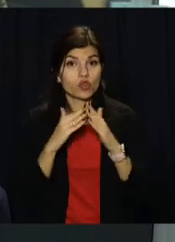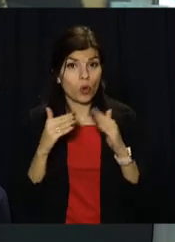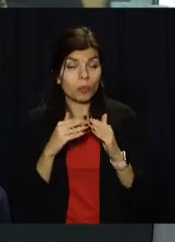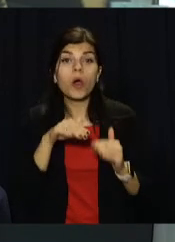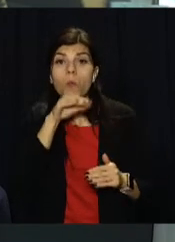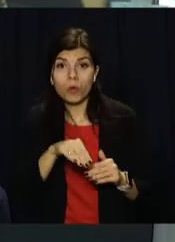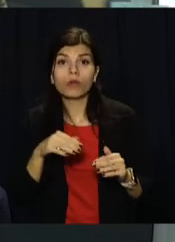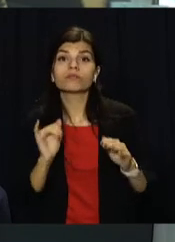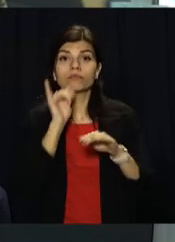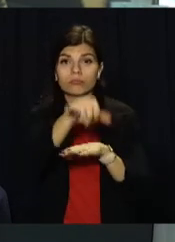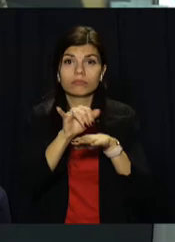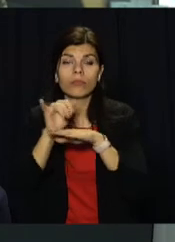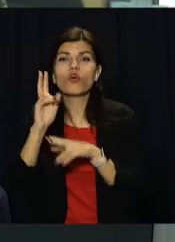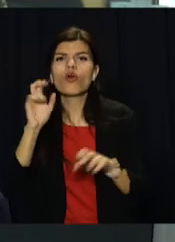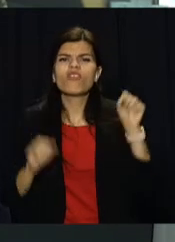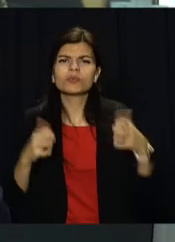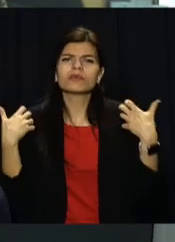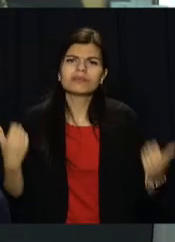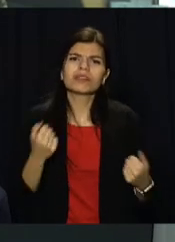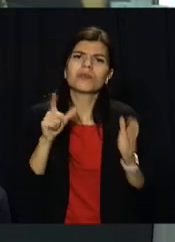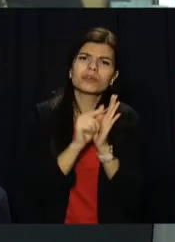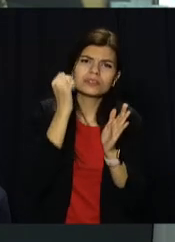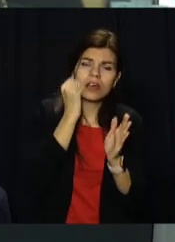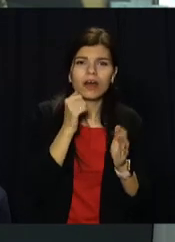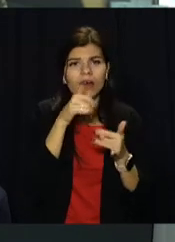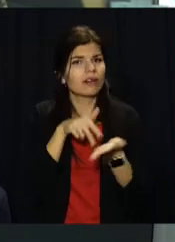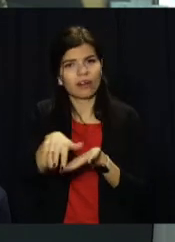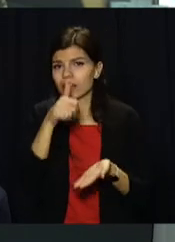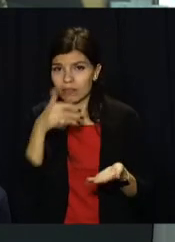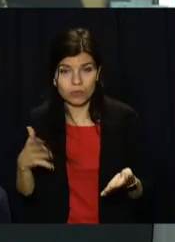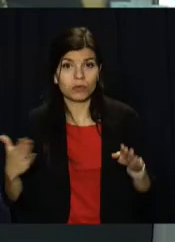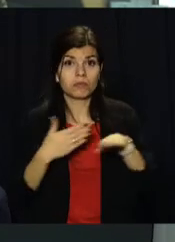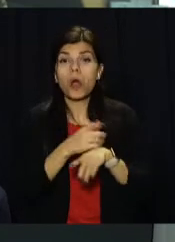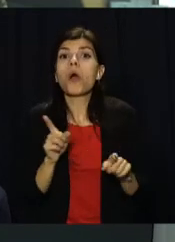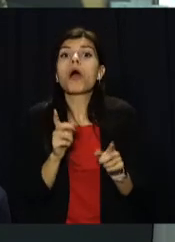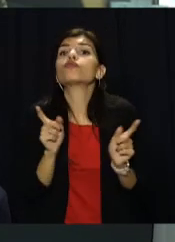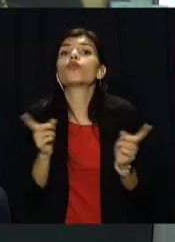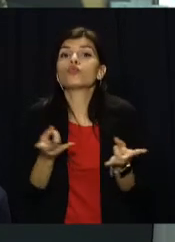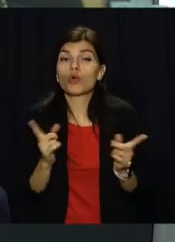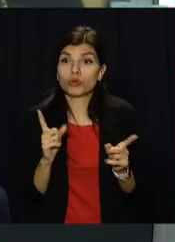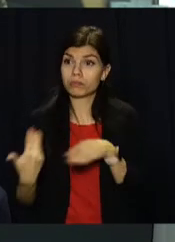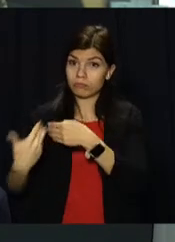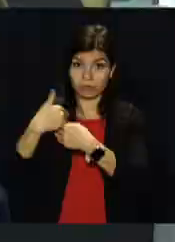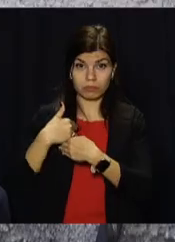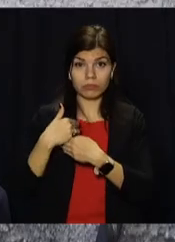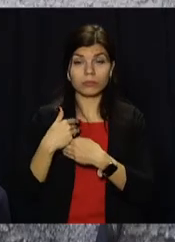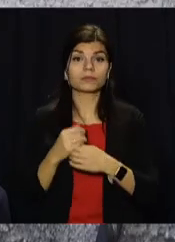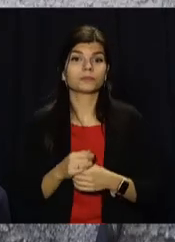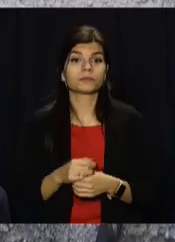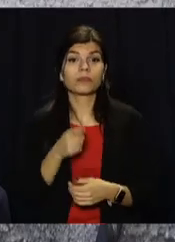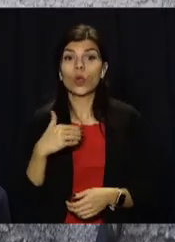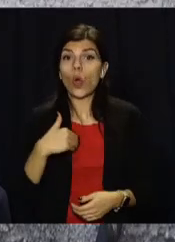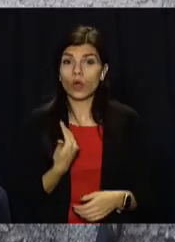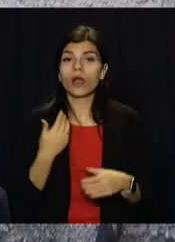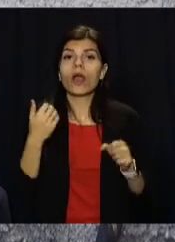Фахівці їдуть до людей з обмеженими можливостями та пенсіонерів. Що треба, аби отримати таку послугу – далі в сюжеті. Хотіла